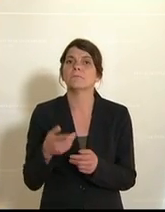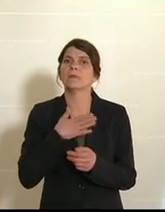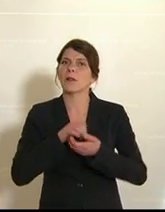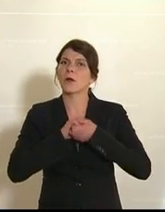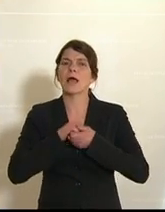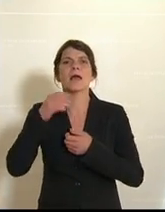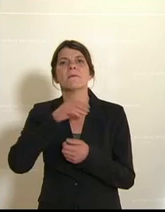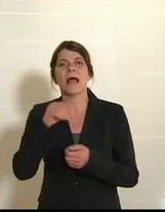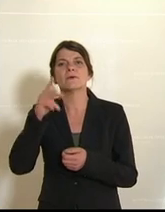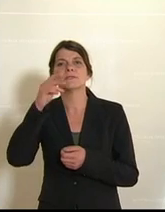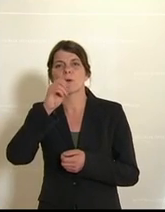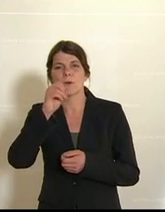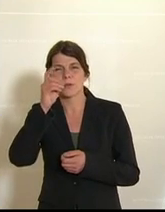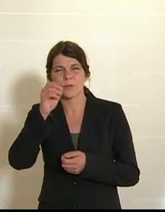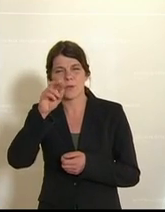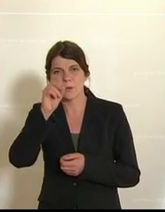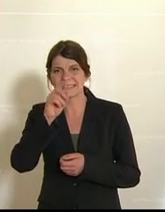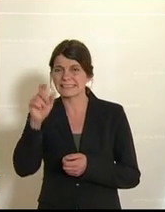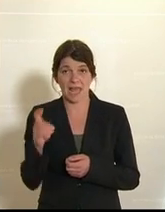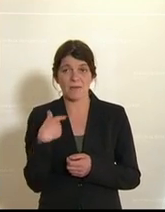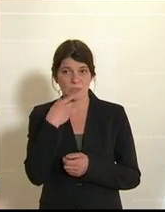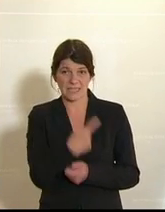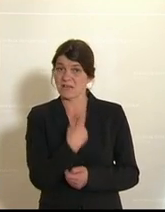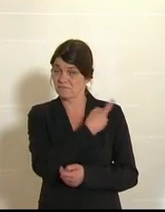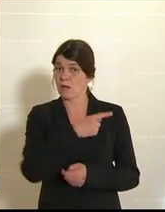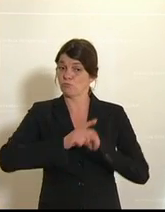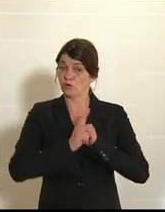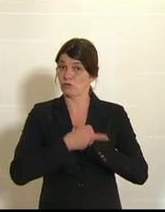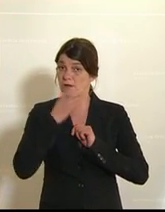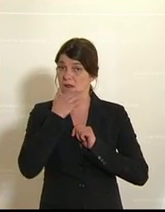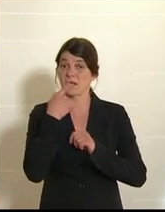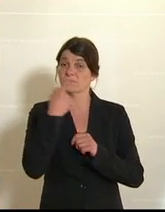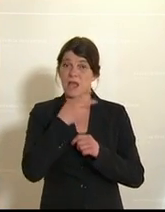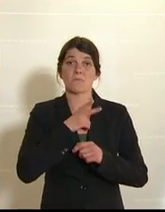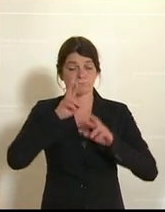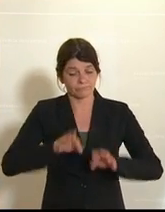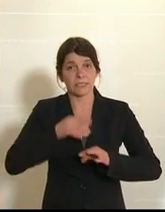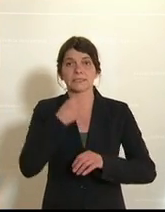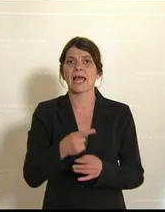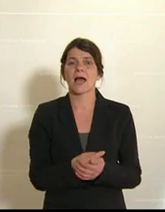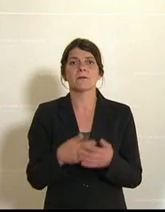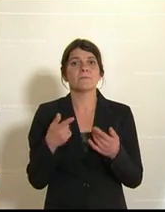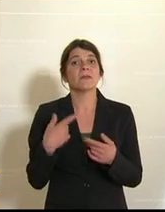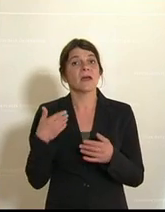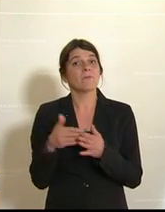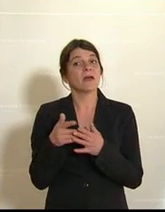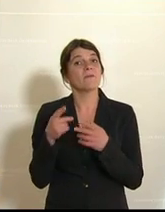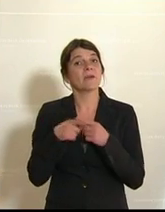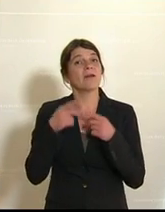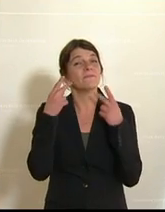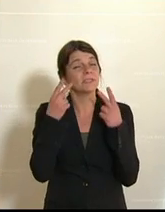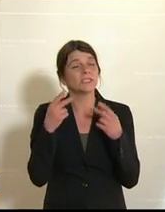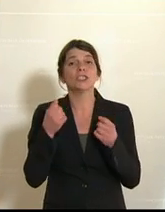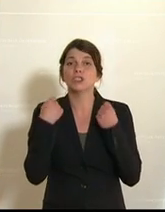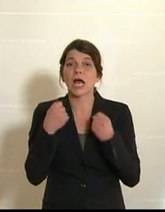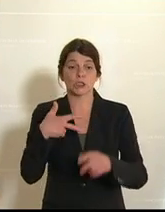Markus Kotzer zu verweisen, der heute in seiner Budgetrede ganz richtigerweise gesagt hat, dass wir einen starken Sozialstaat